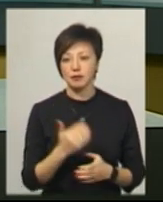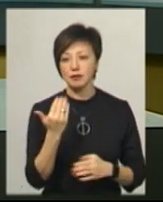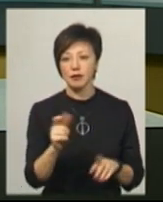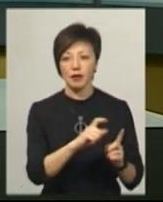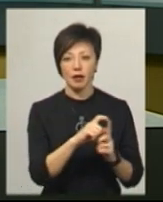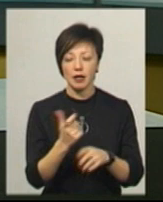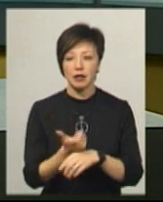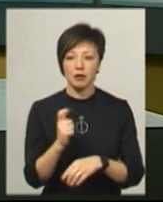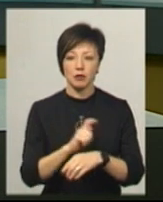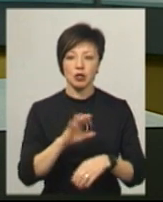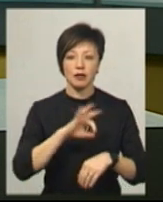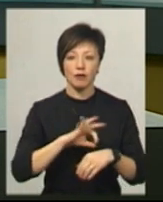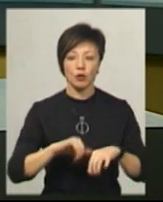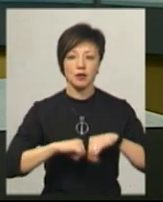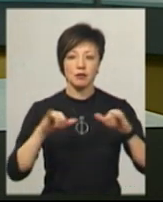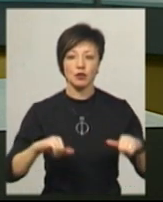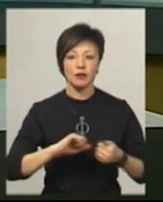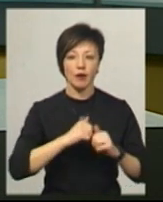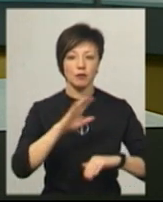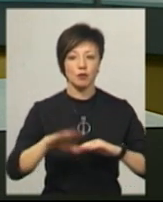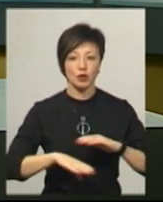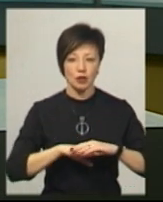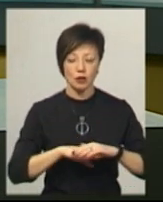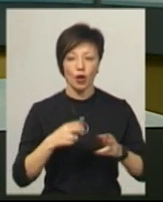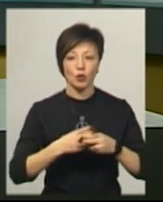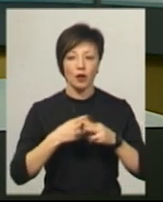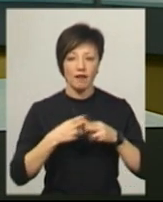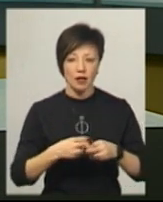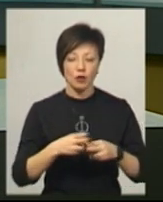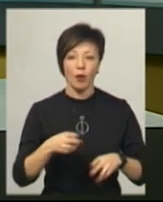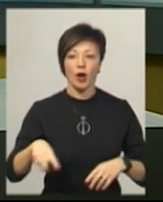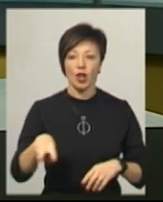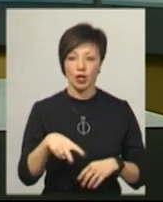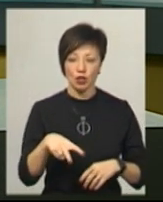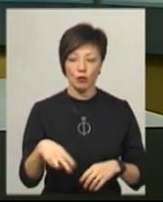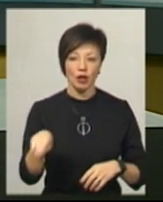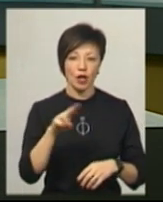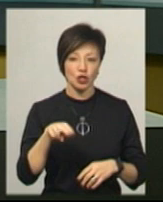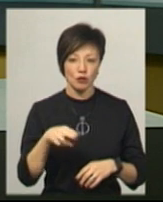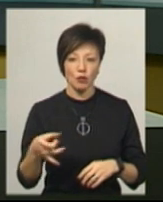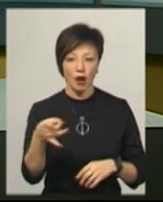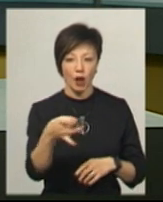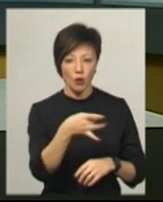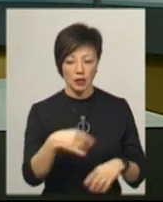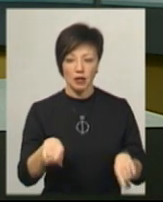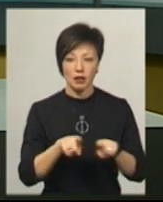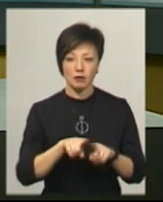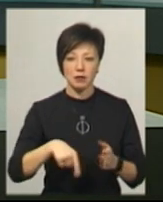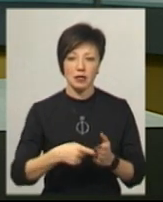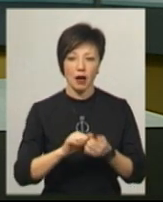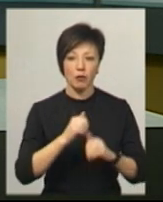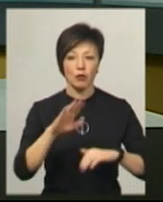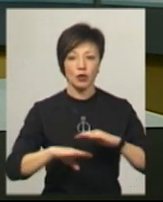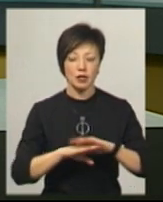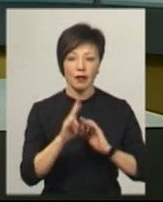словами, найбільша захворюваність збільшується у Кам'янець-Подільському, Донеєвецькому, Летичівському, Дережнянському районах та у містах Кам'янець